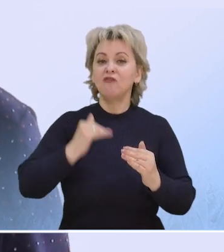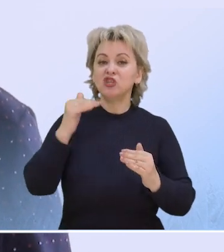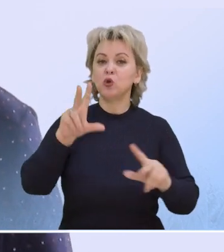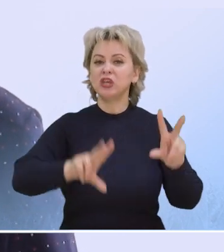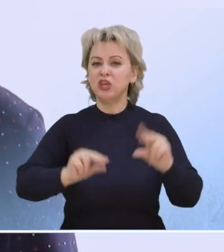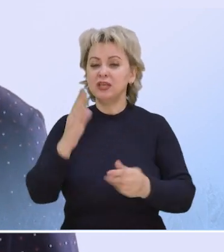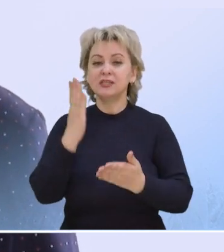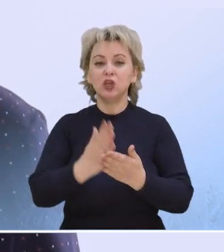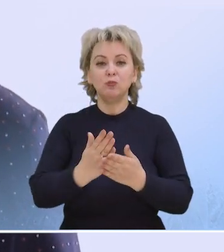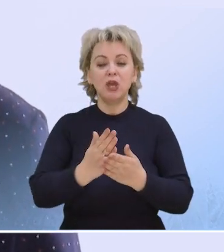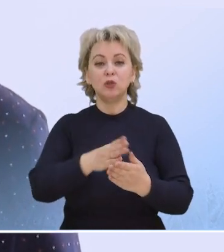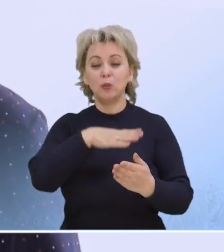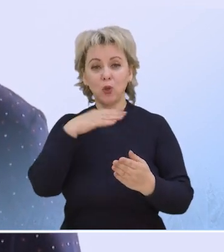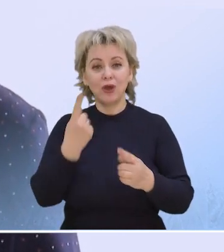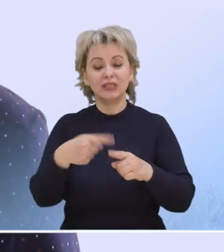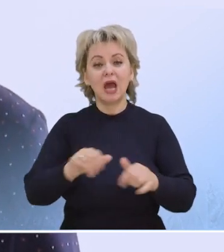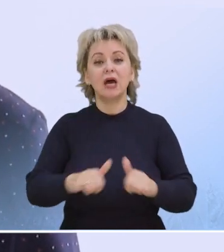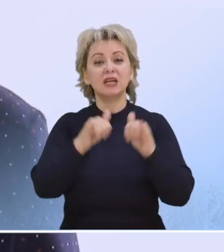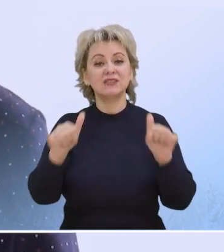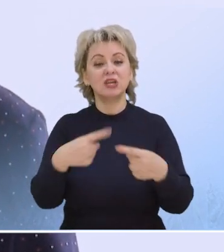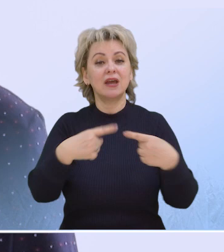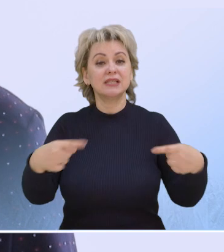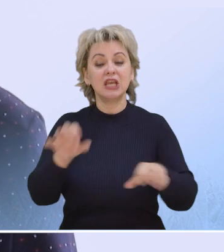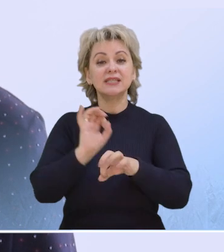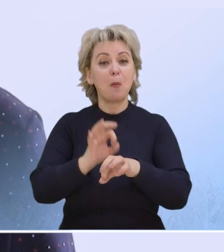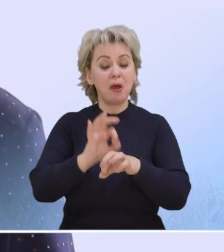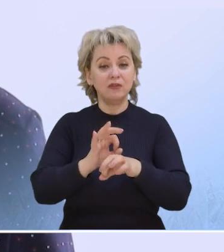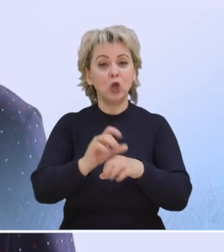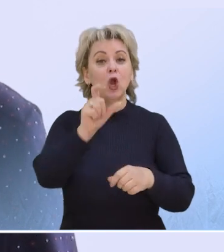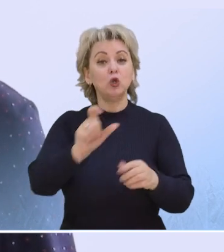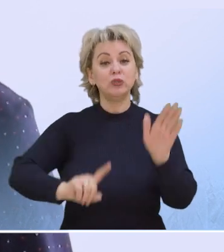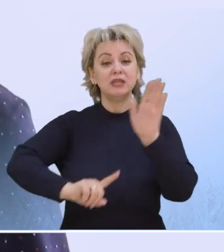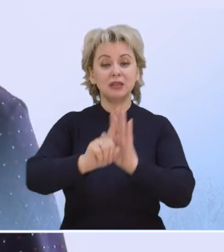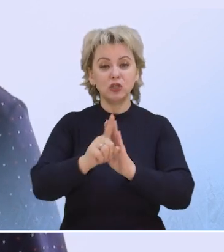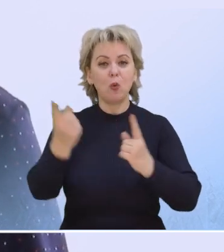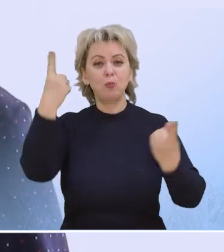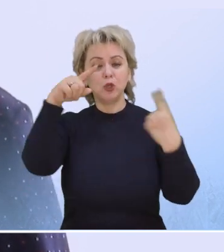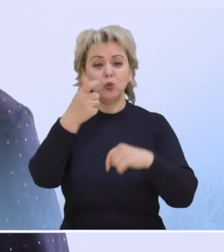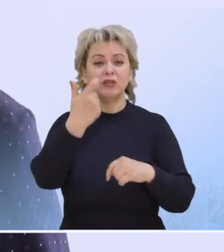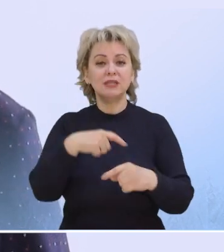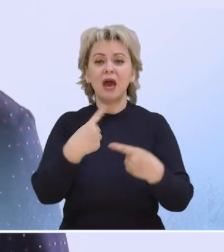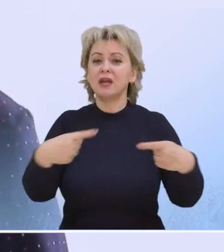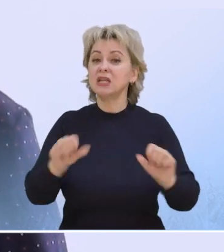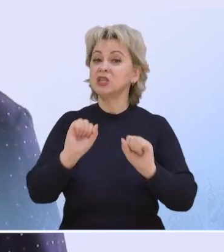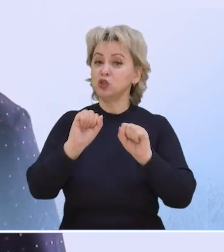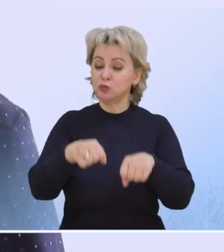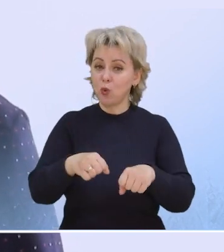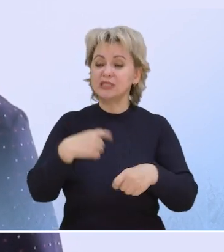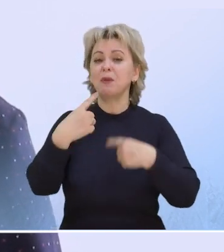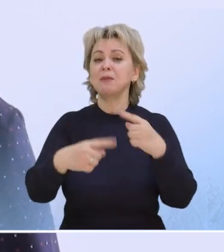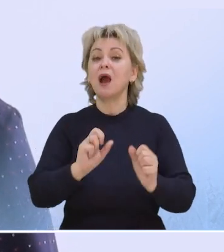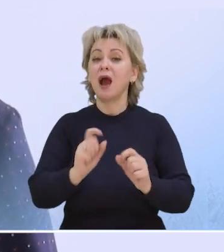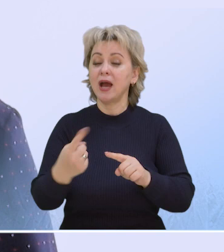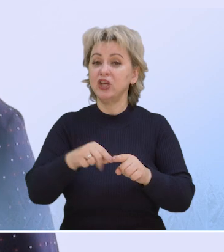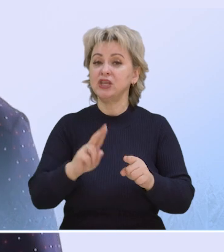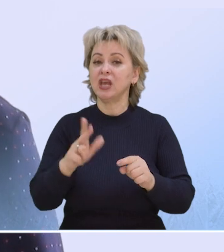высокий вес имеет очень много рисков для развития различных заболеваний. И люди начинают придумывать себе разные способы и